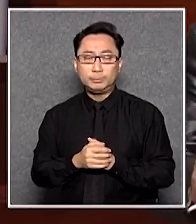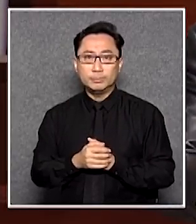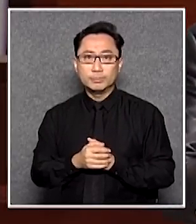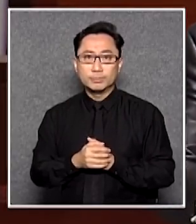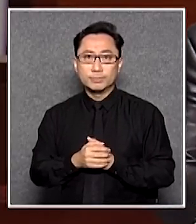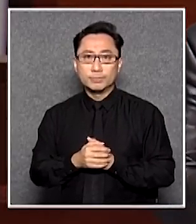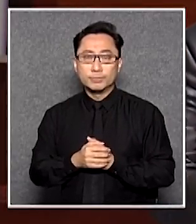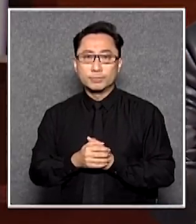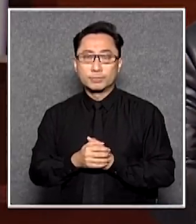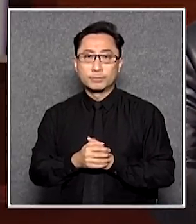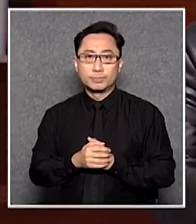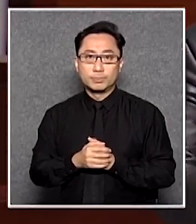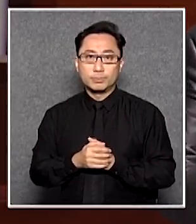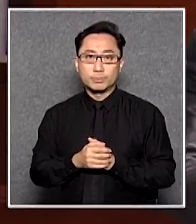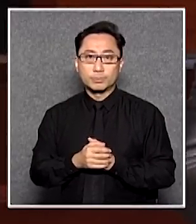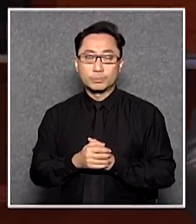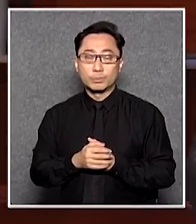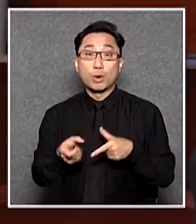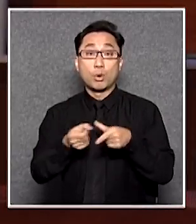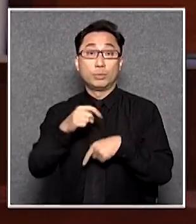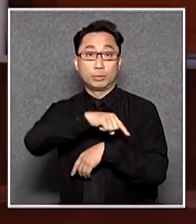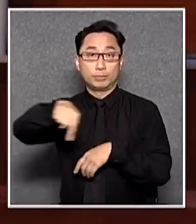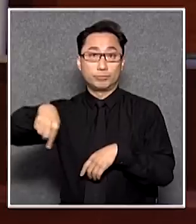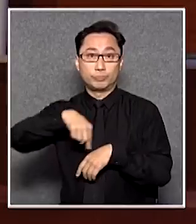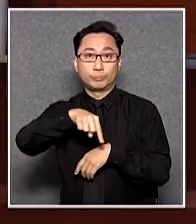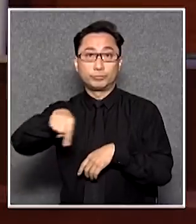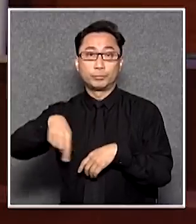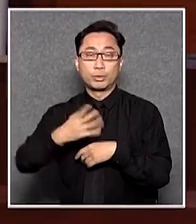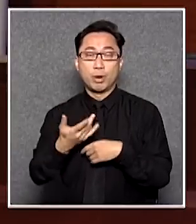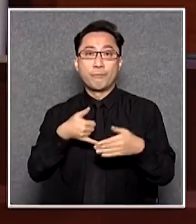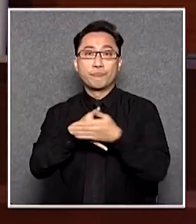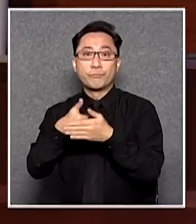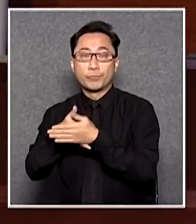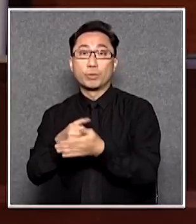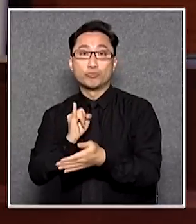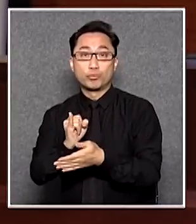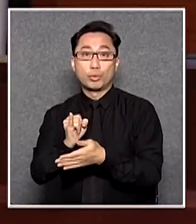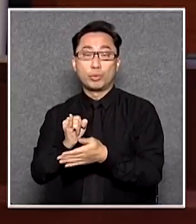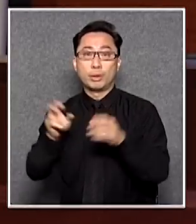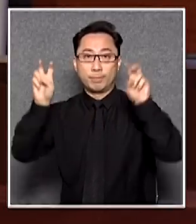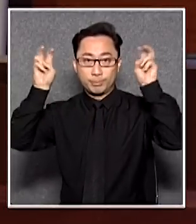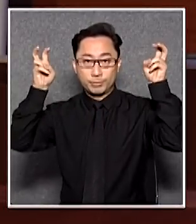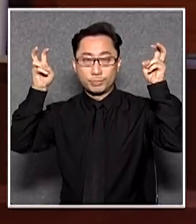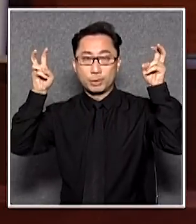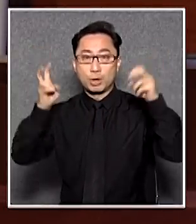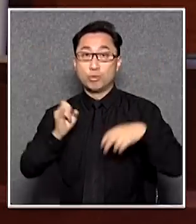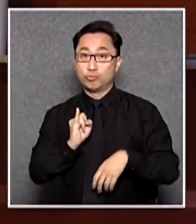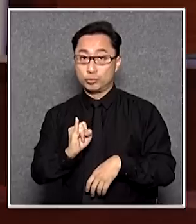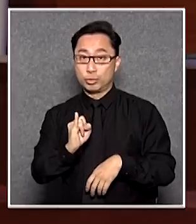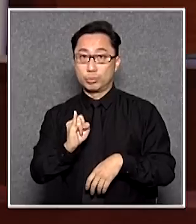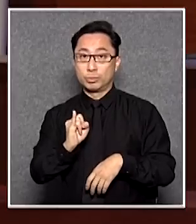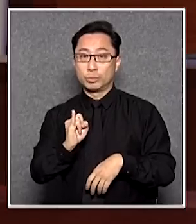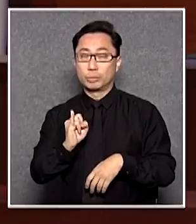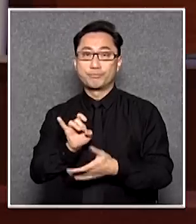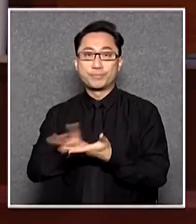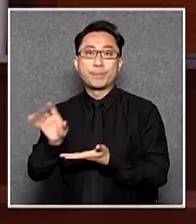我一定要說的就是在公眾地方造成阻礙屬於罪行標題這個罪行一詞就不可廢